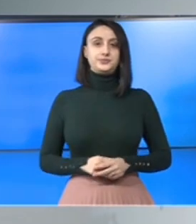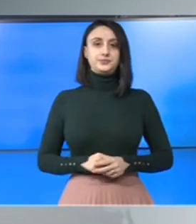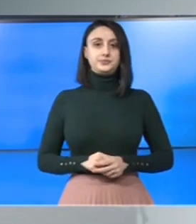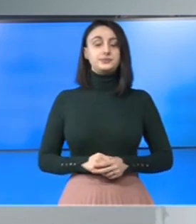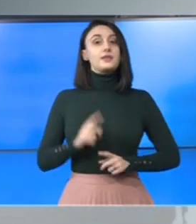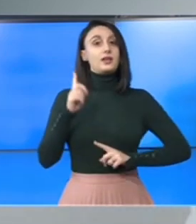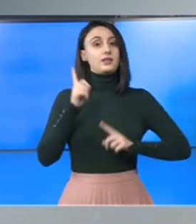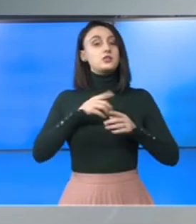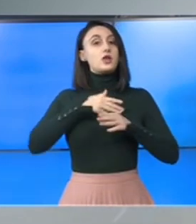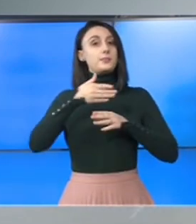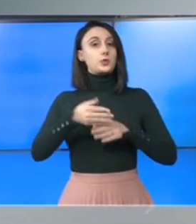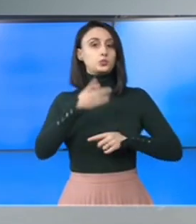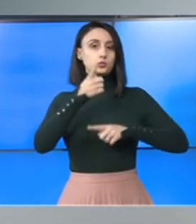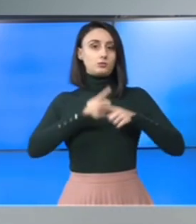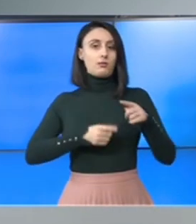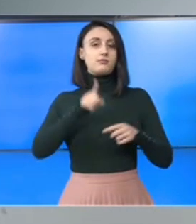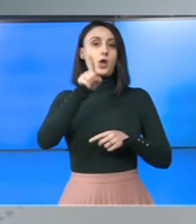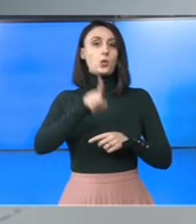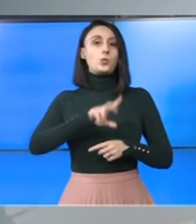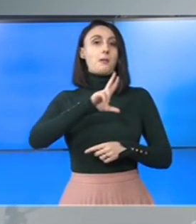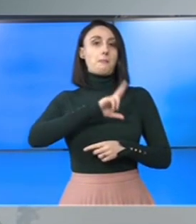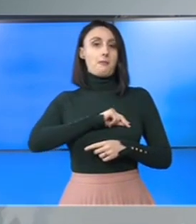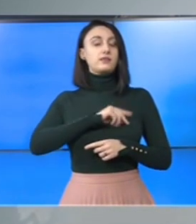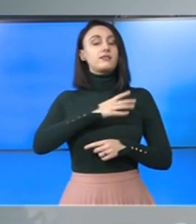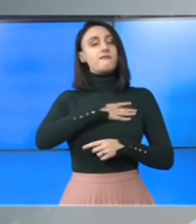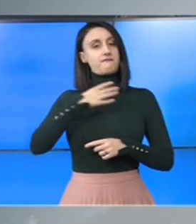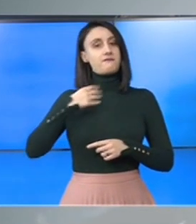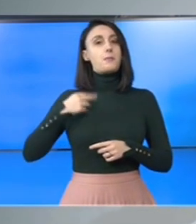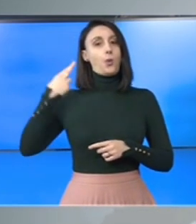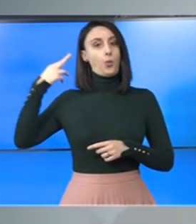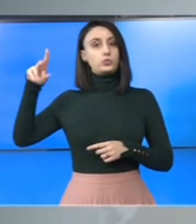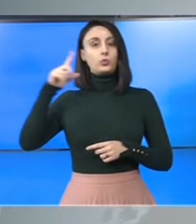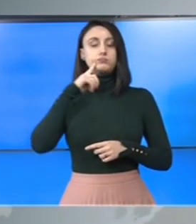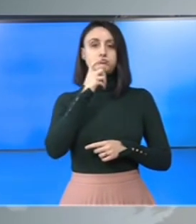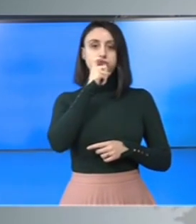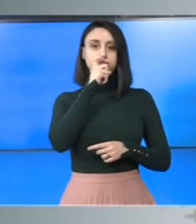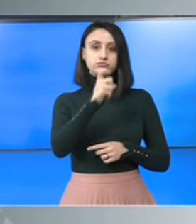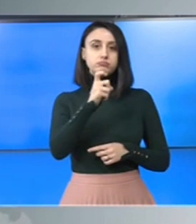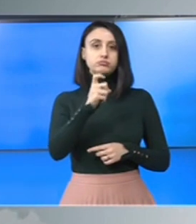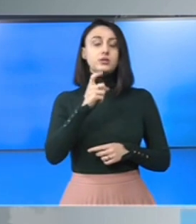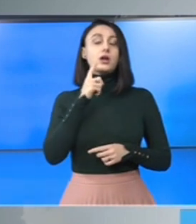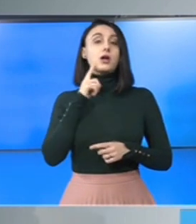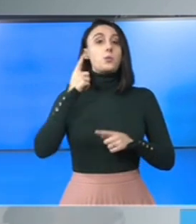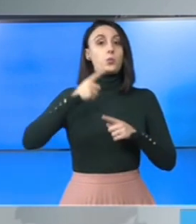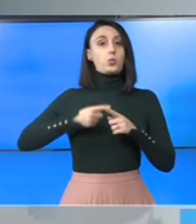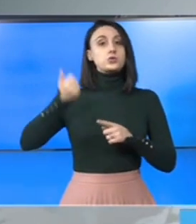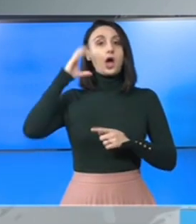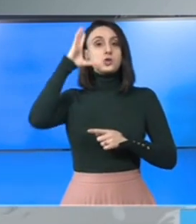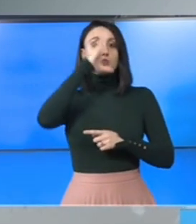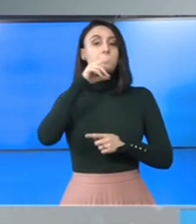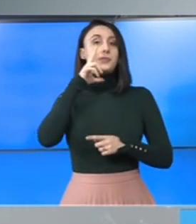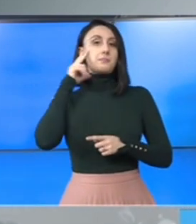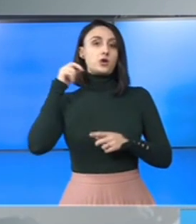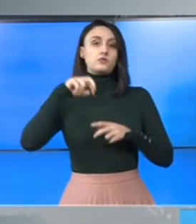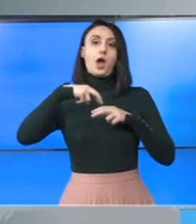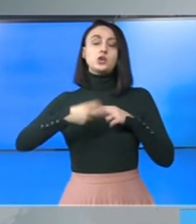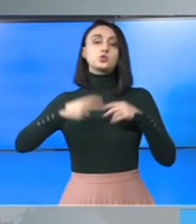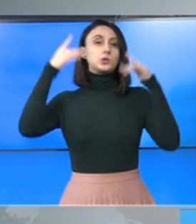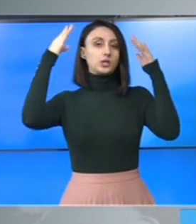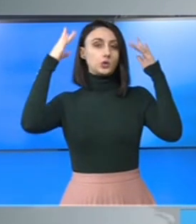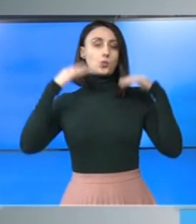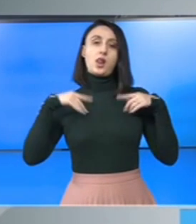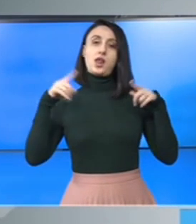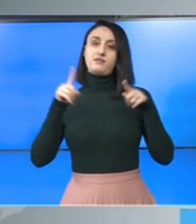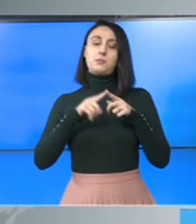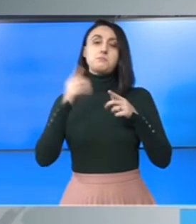Chiar dacă am trecut de jumătatea lunii martie, vremea continuă să fie mohărâtă. Mai mult de atât, azi noapte în Brașov a căzut-o din soare, cam povești.